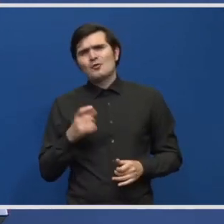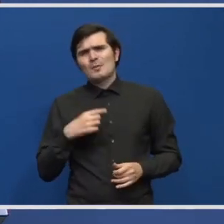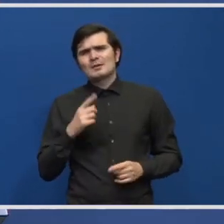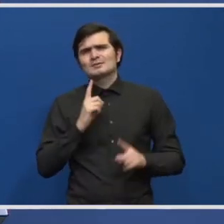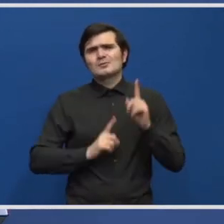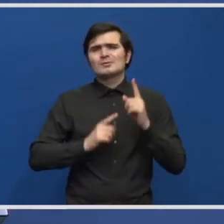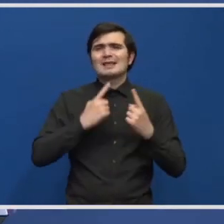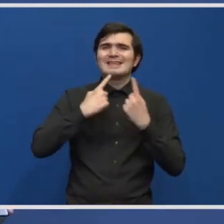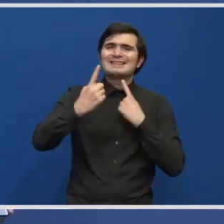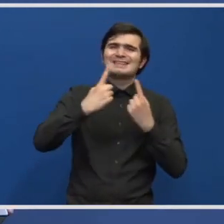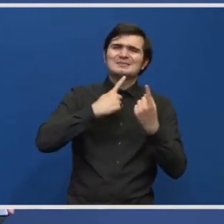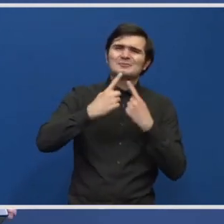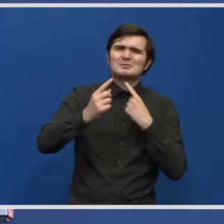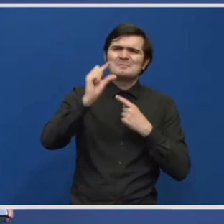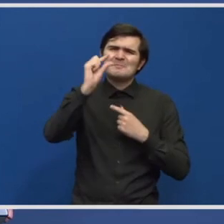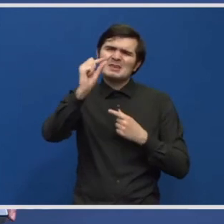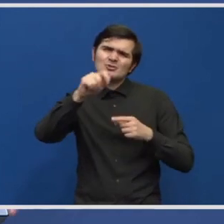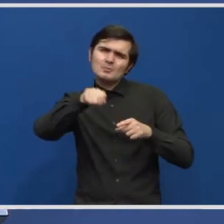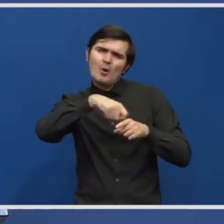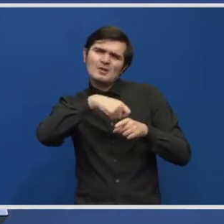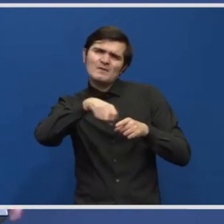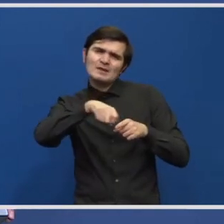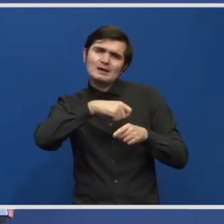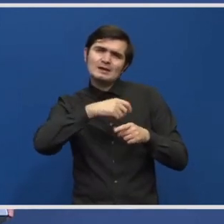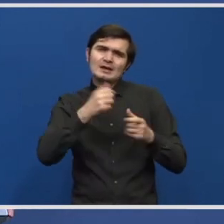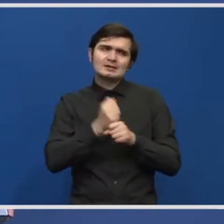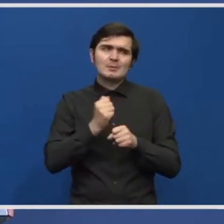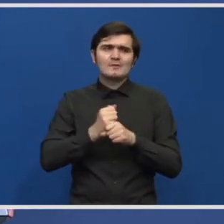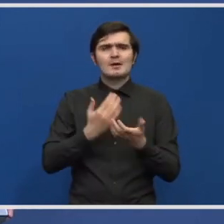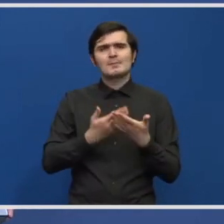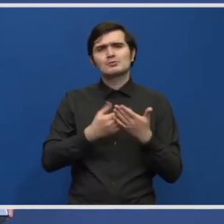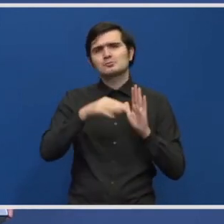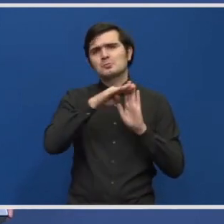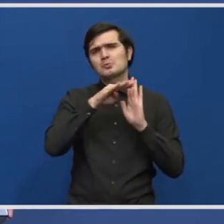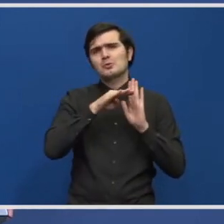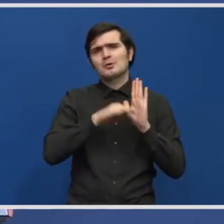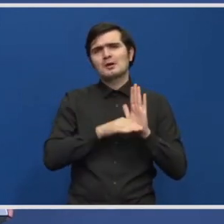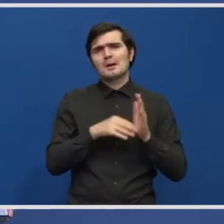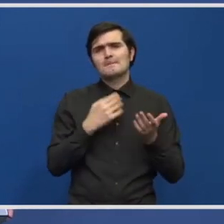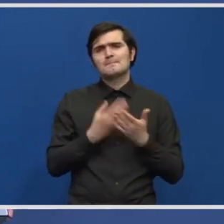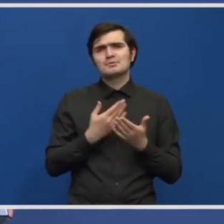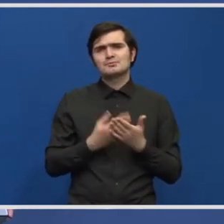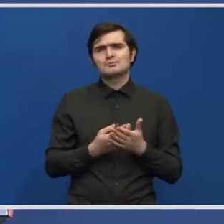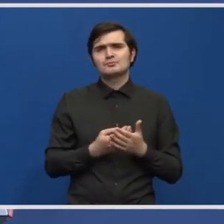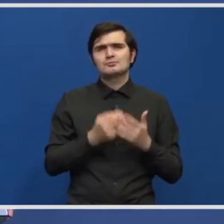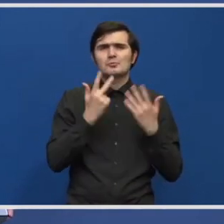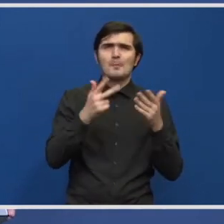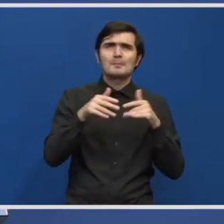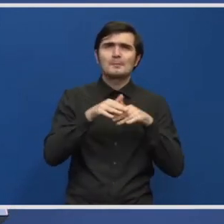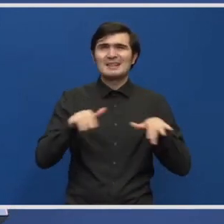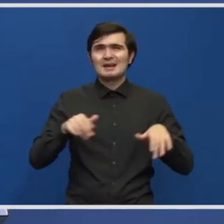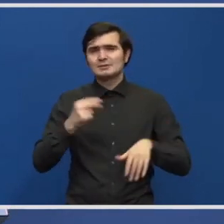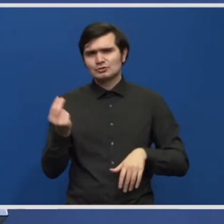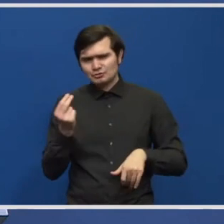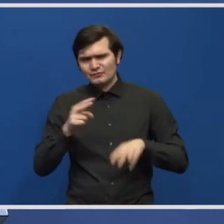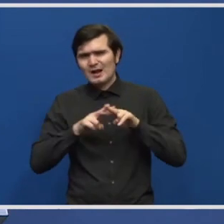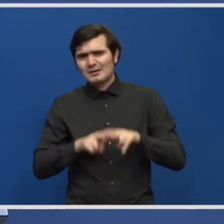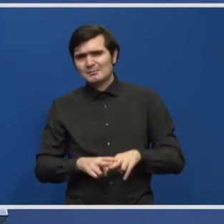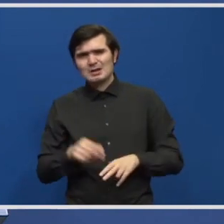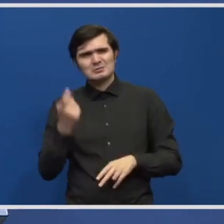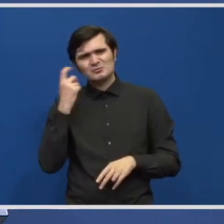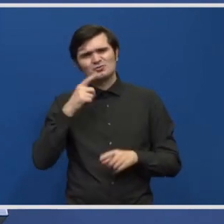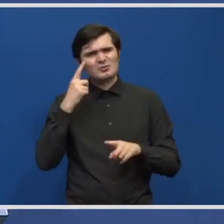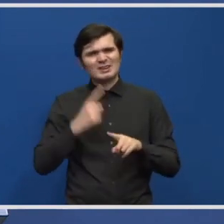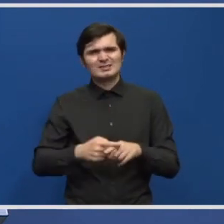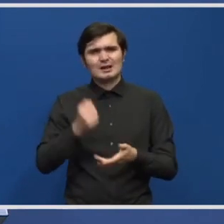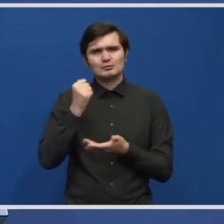-tuning, mici ajustări care se mai fac la program. Undeva în zona de 8, 1 miliarde și ceva, nu am